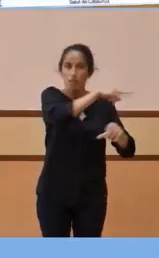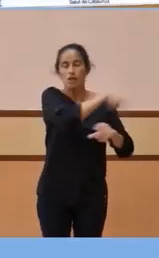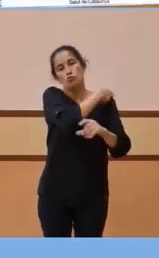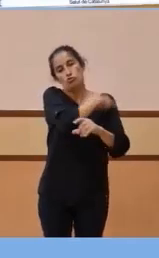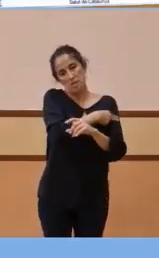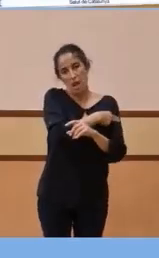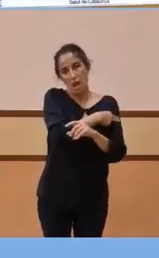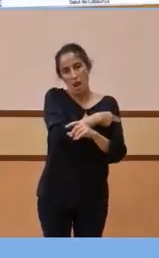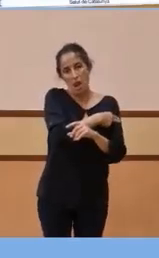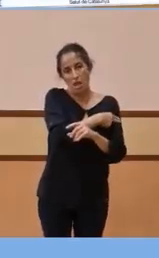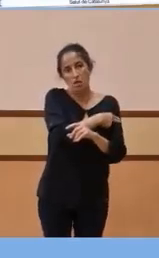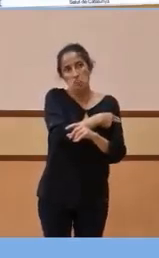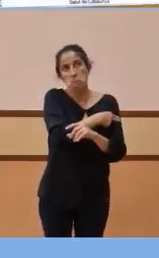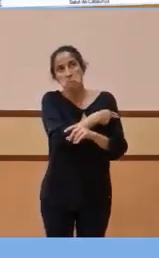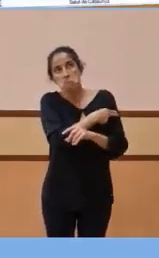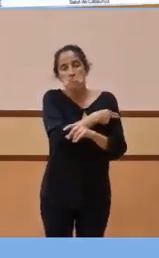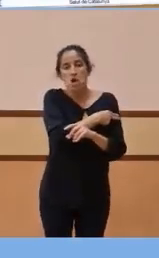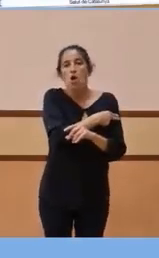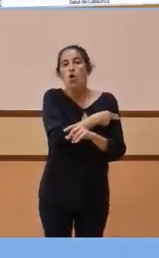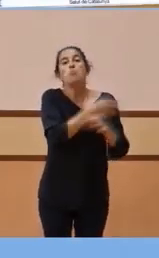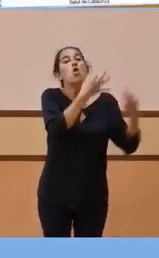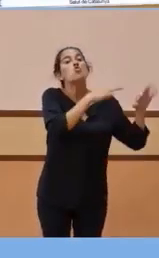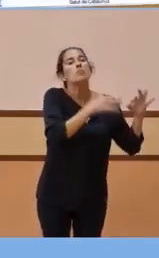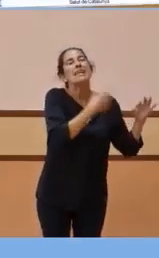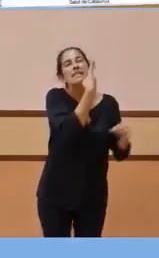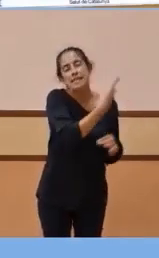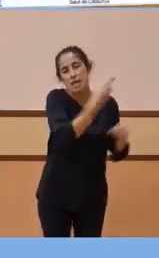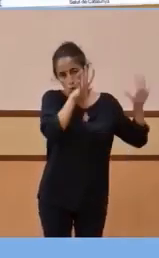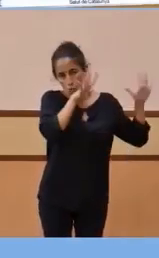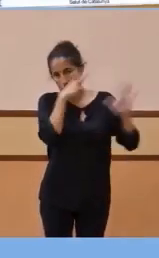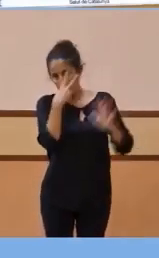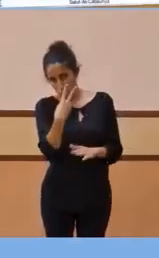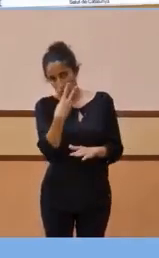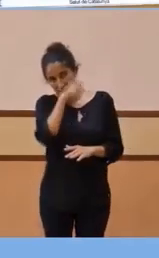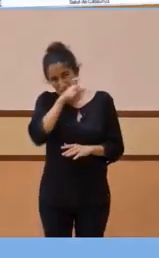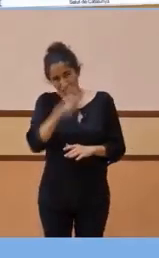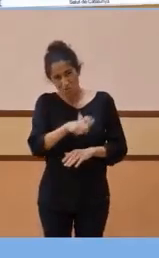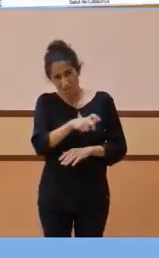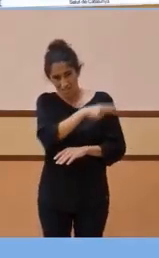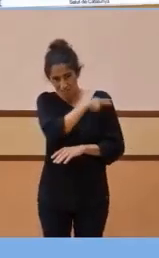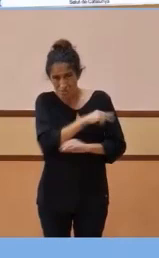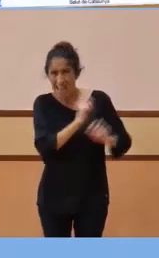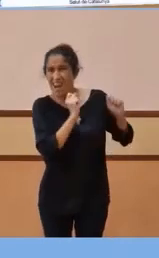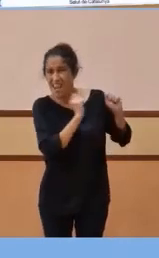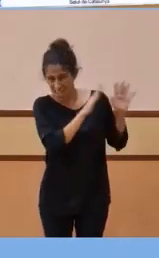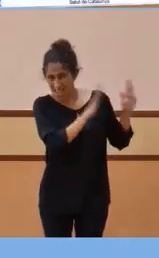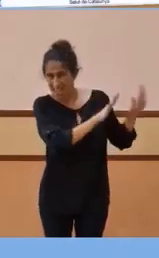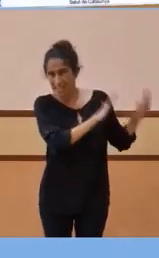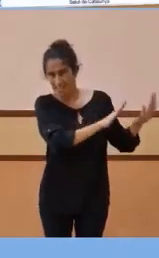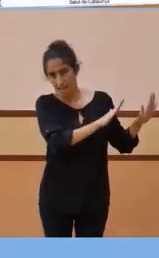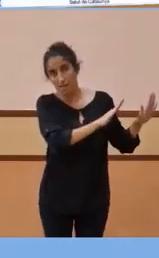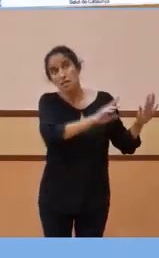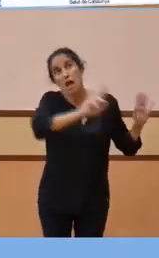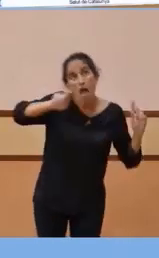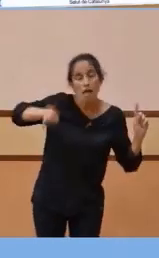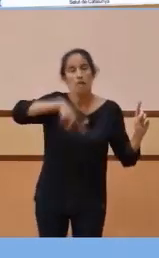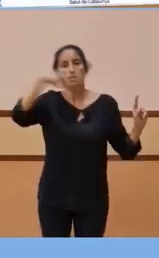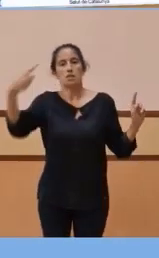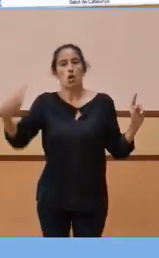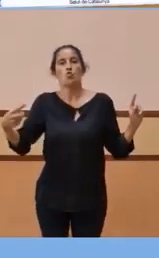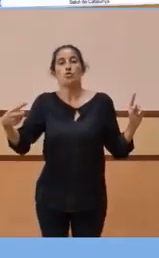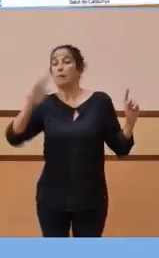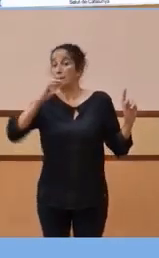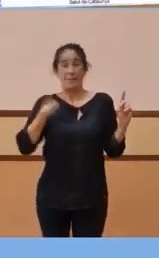va arribar en hospitalització convencional a 192 persones ingressades, i en aquesta segona onada, en aquest mateix